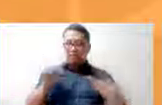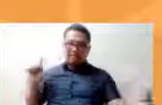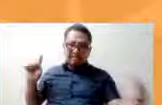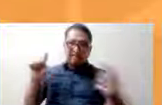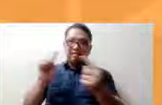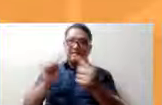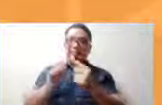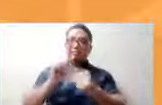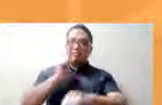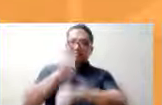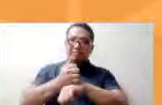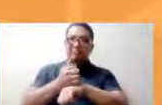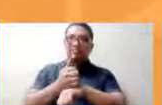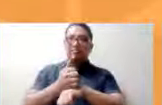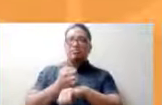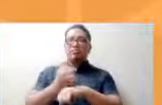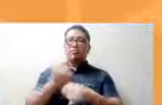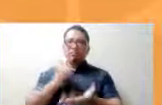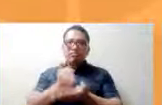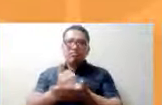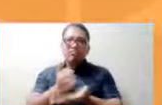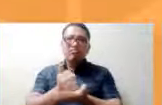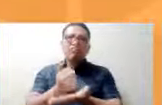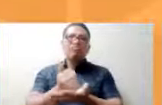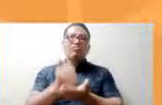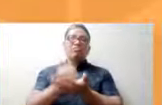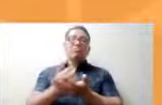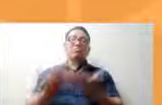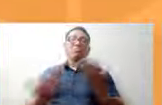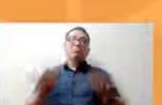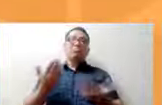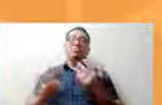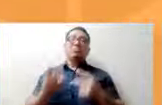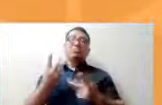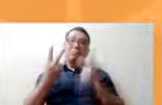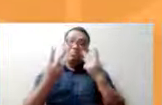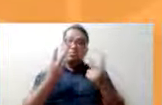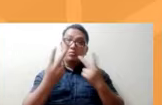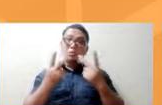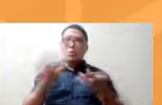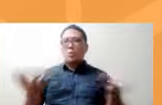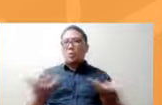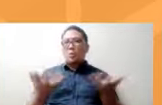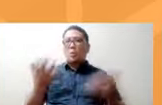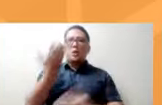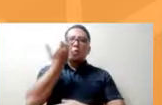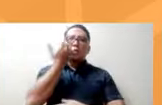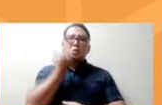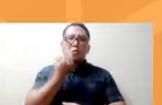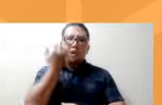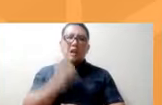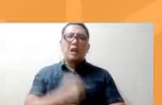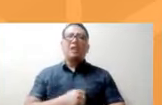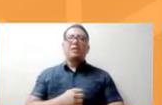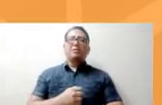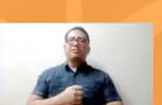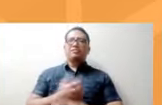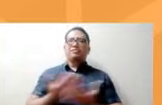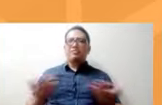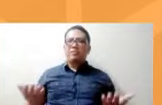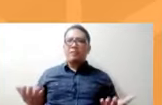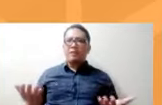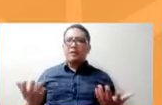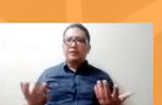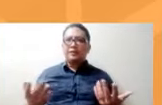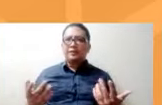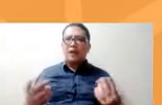makatulong po kami sa mga siguro para makita nila nasan yung gaps and how to make the policies